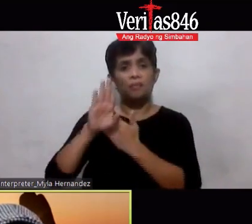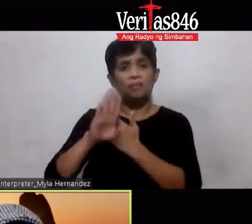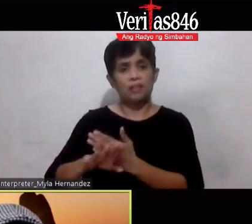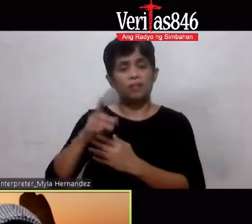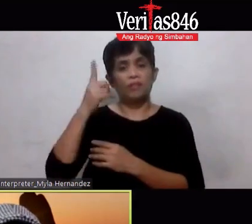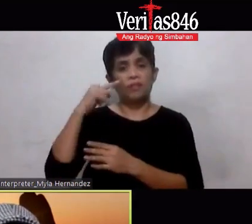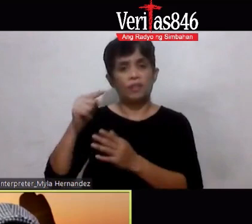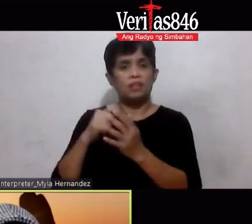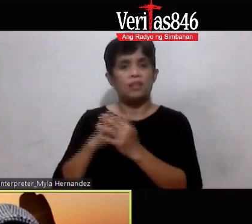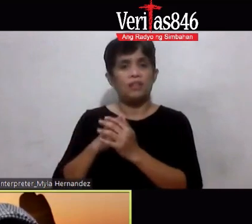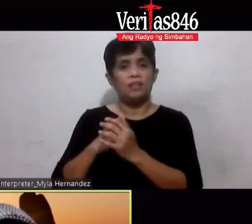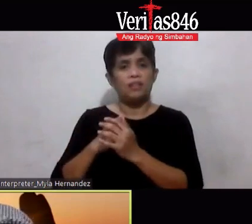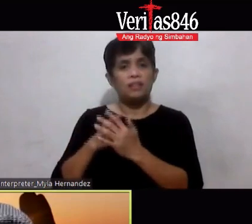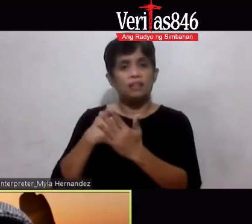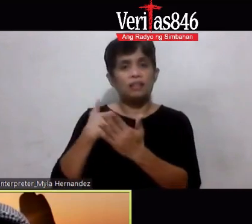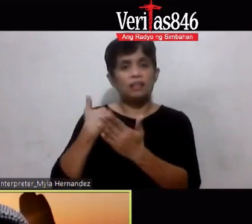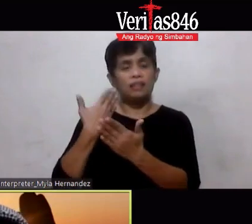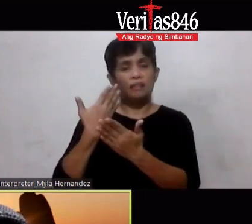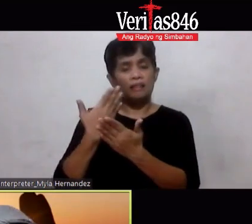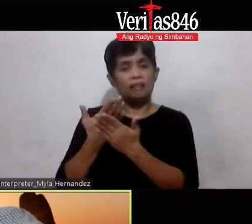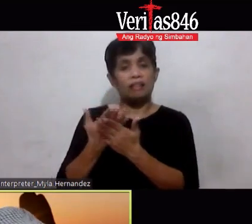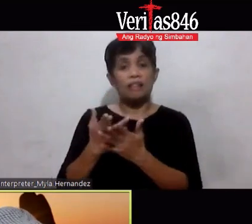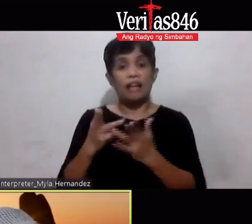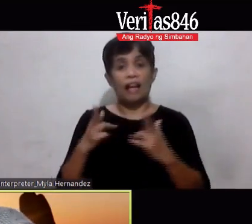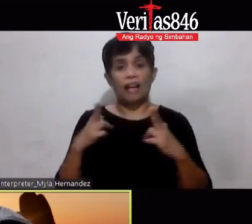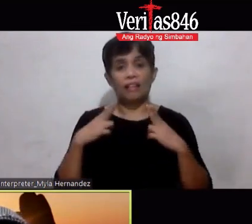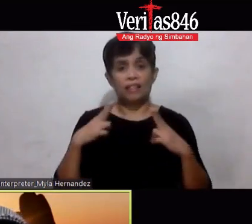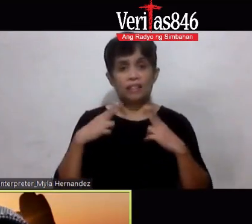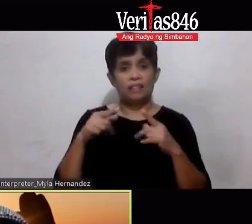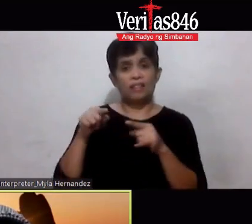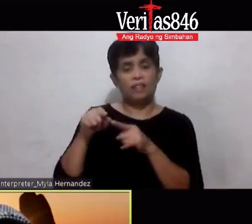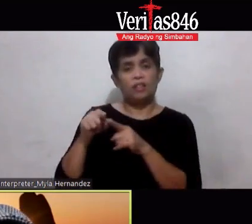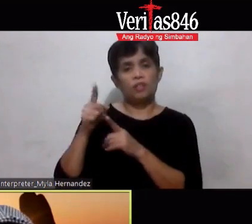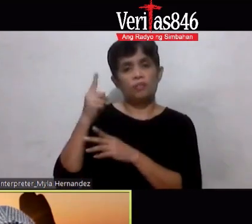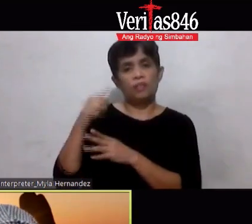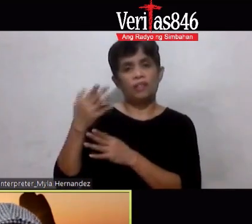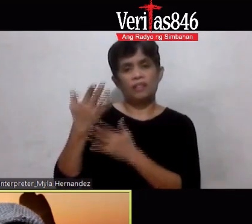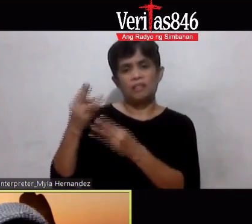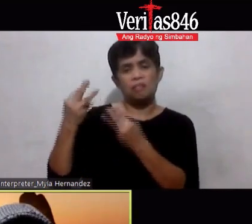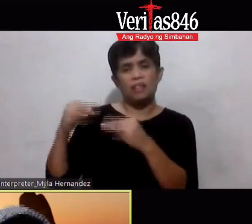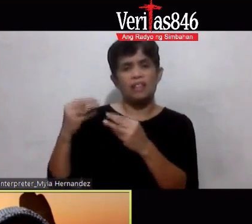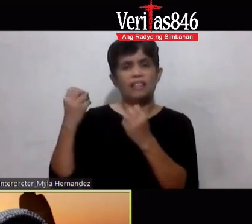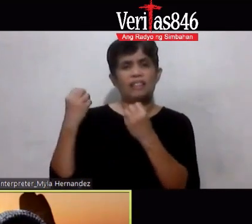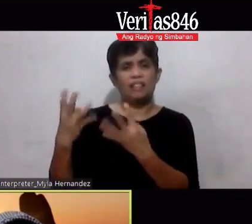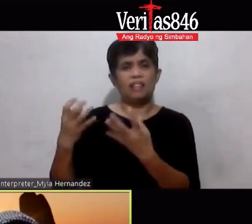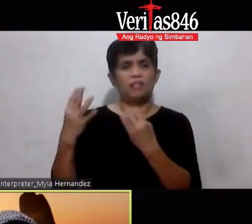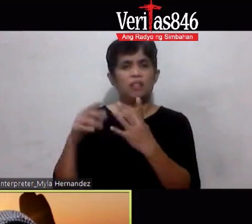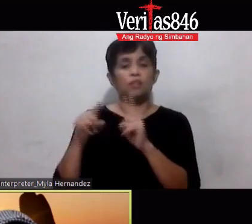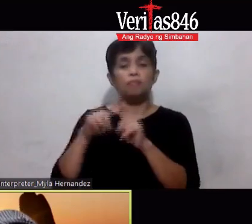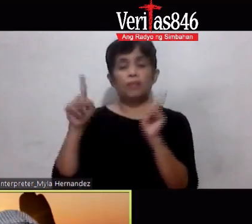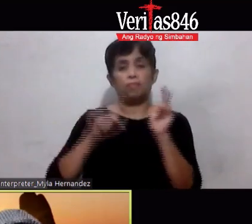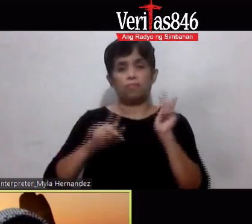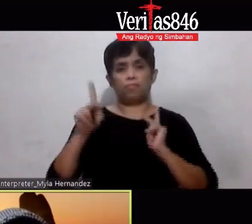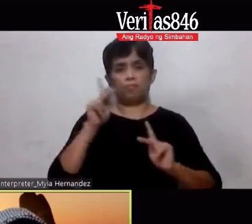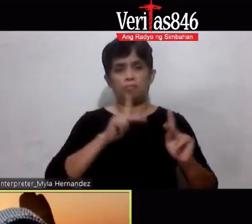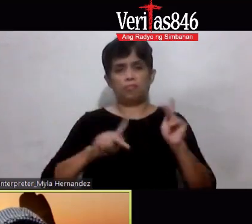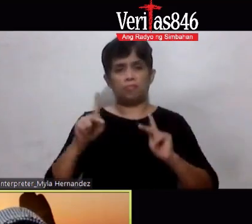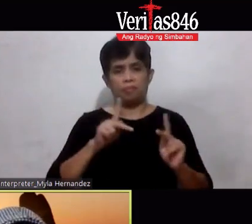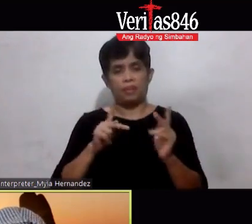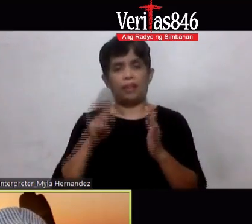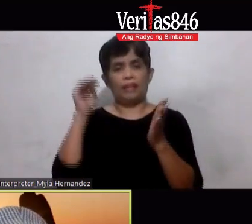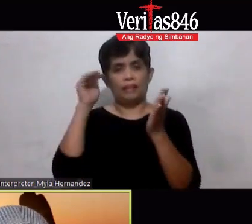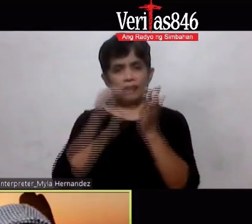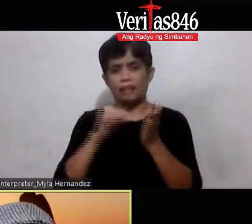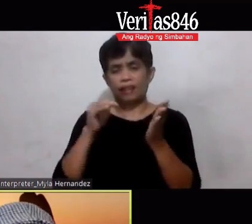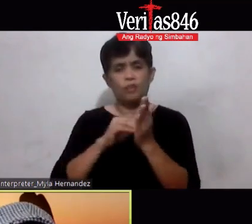darating na Na holiday Di po ba? Parang Ito sa mga palengke Ang dami na naman Pero Ang mga tao Ito na naman Wala na naman